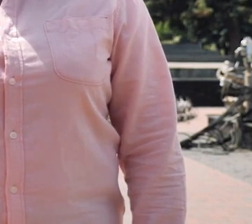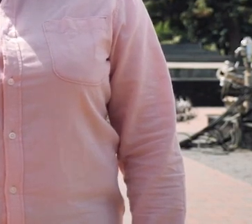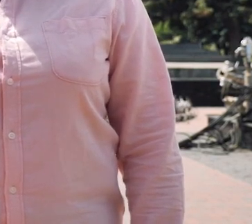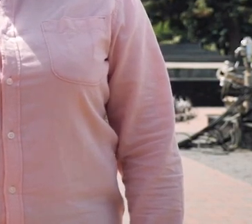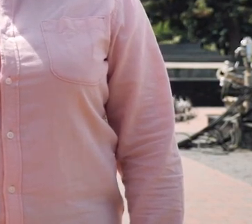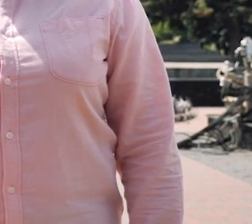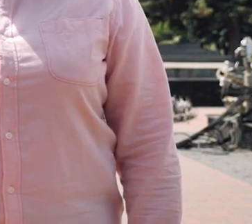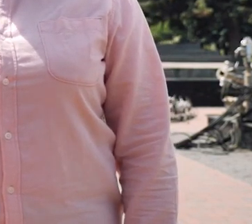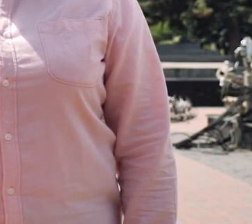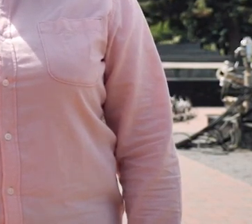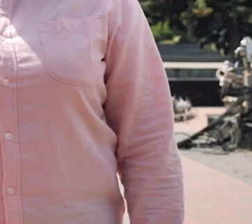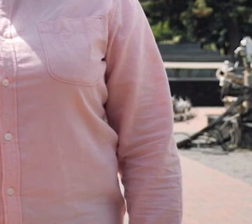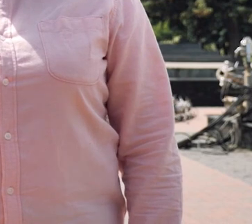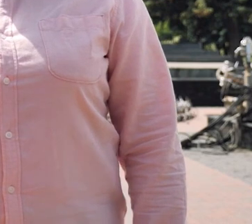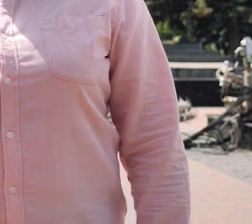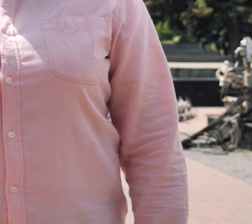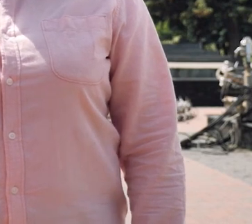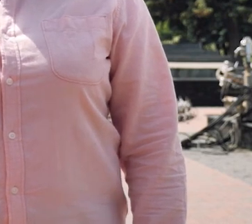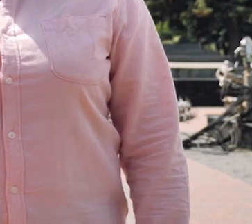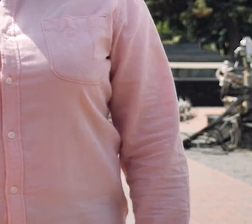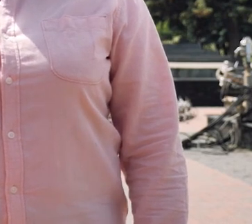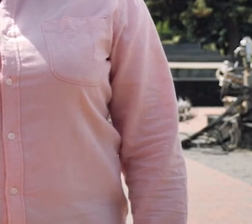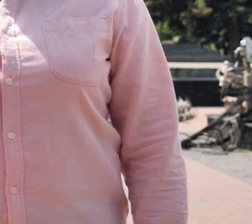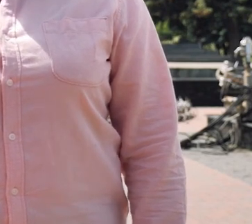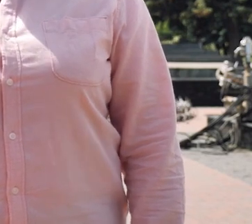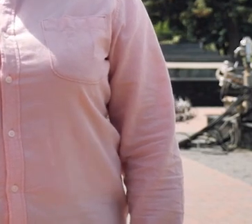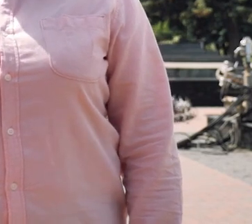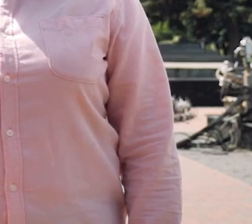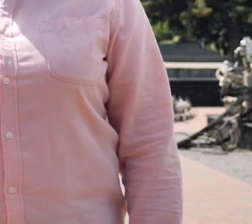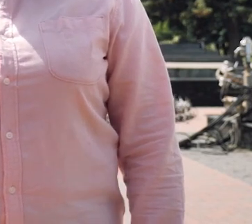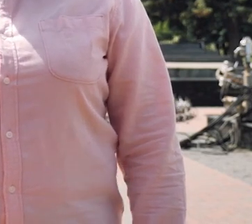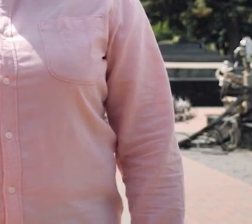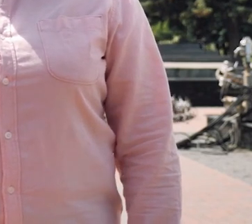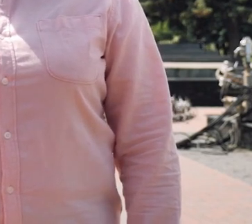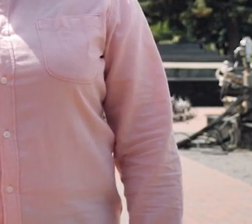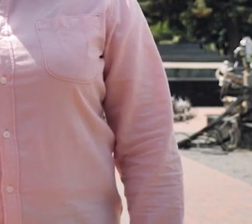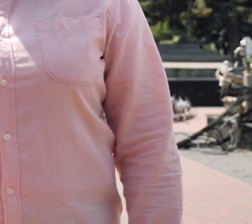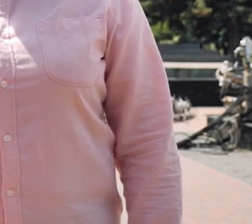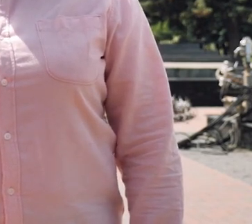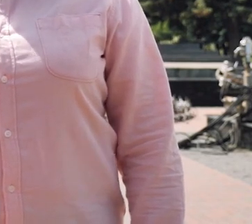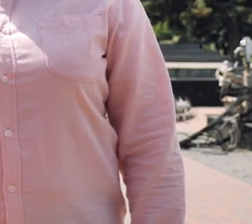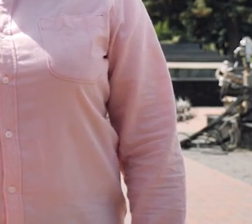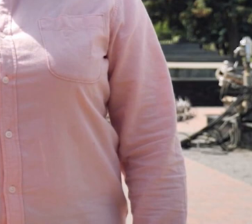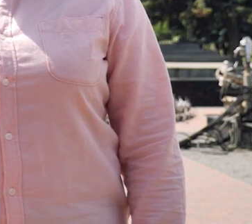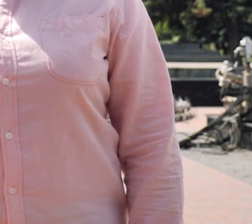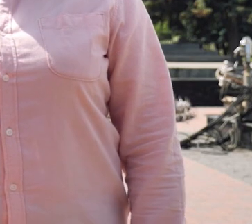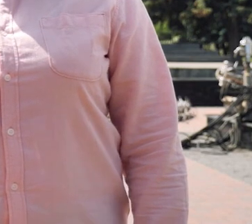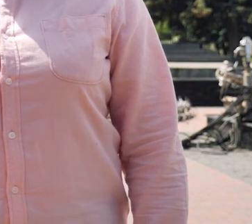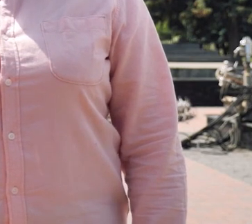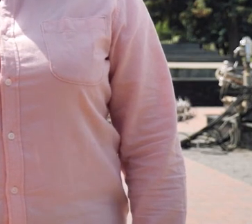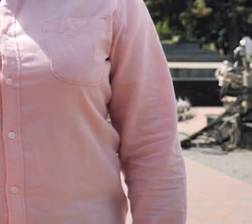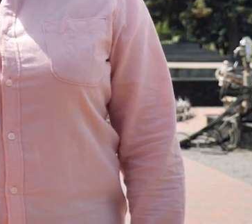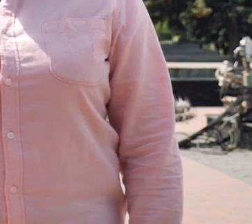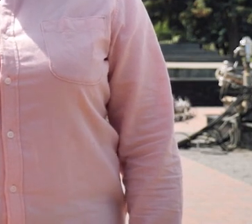і беззаперечної віри в нашу любов, бо вона безмежна. І з кожним солдатом, з кожним